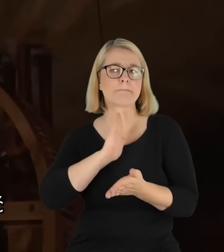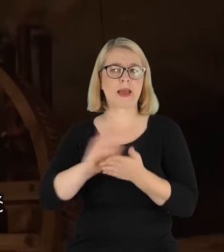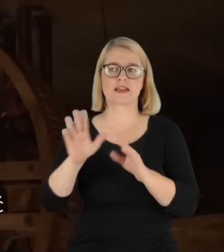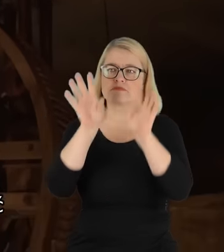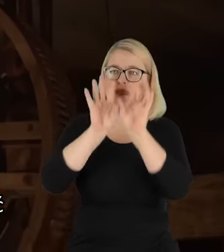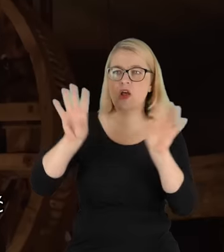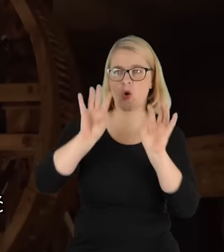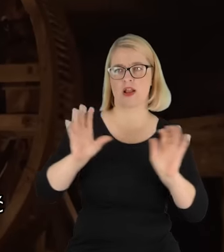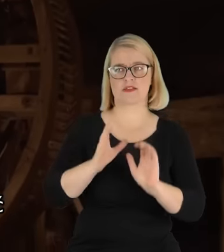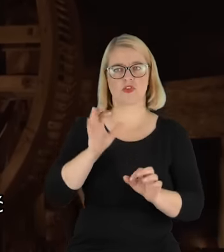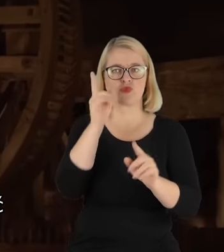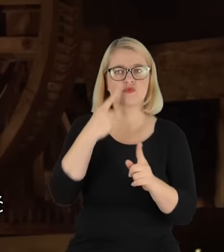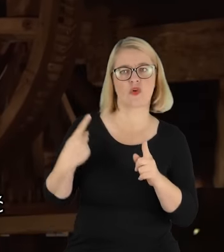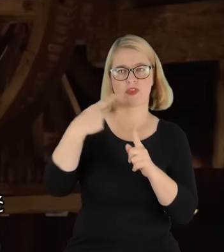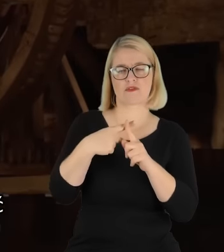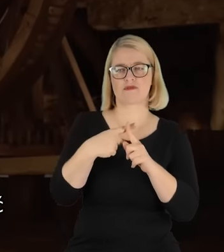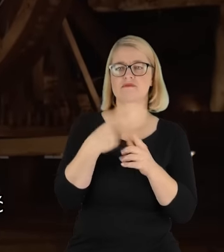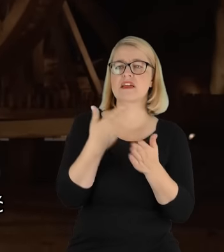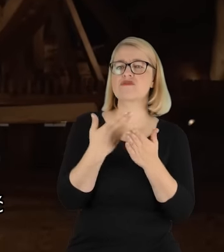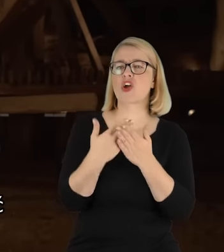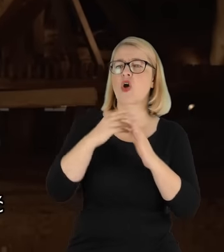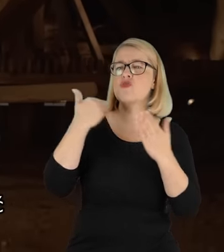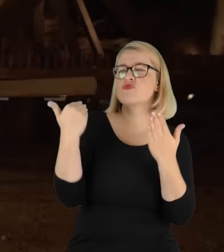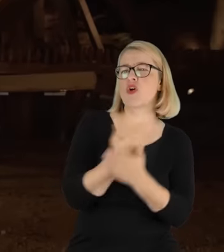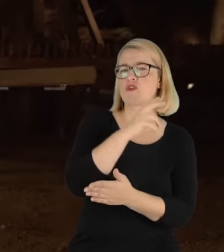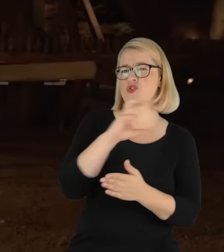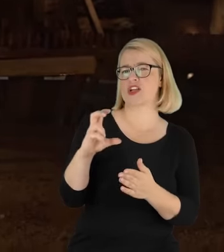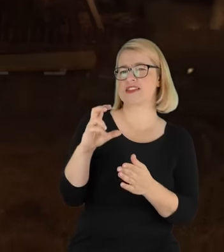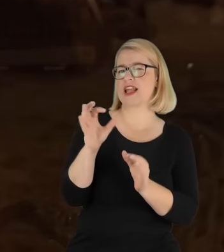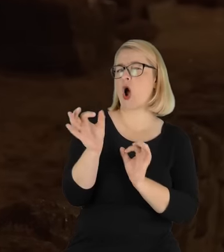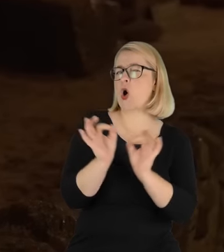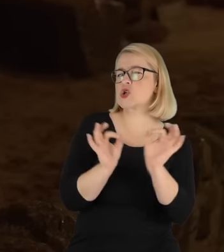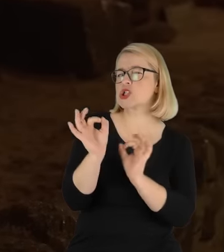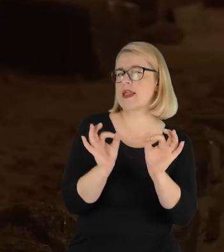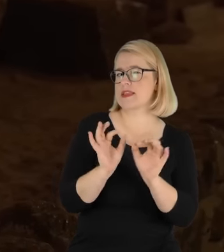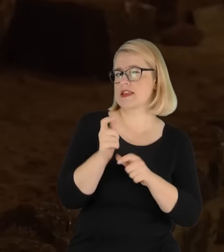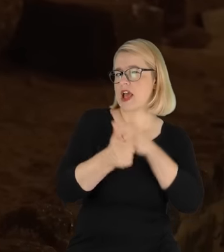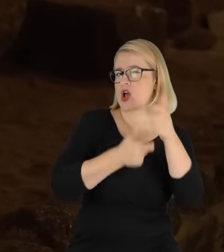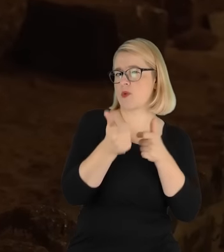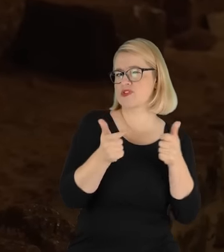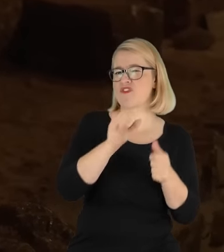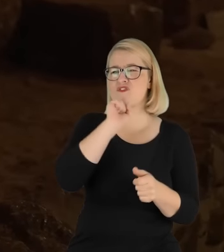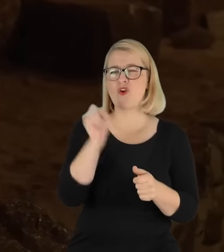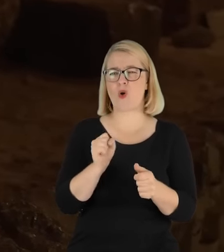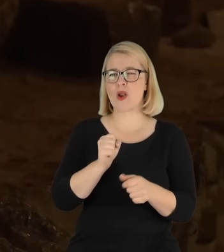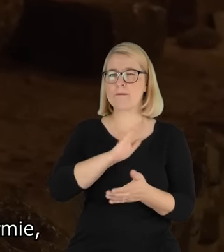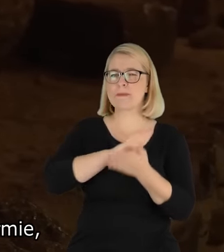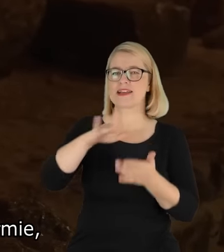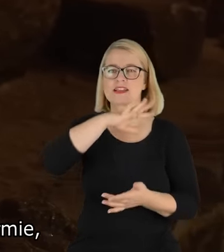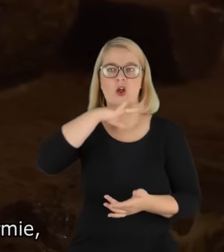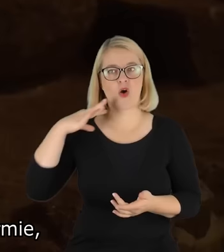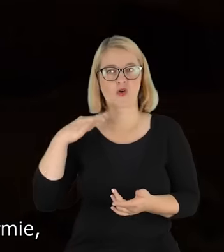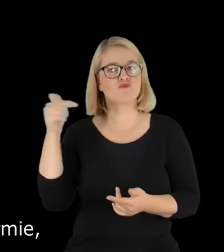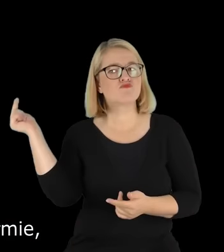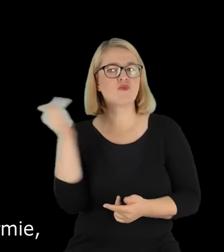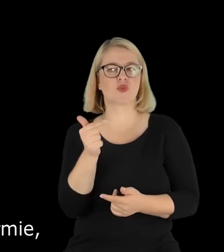oszczędnie wprowadzać wszelkie unowocześnienia, a przede wszystkim nie wprowadzał prawie wcale koloru. To